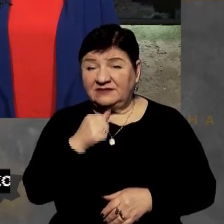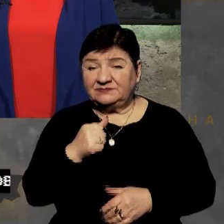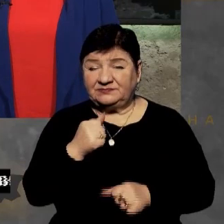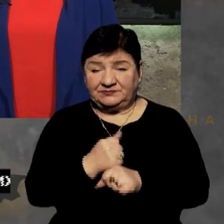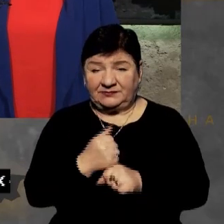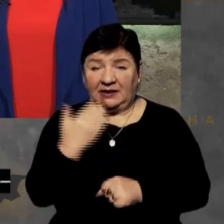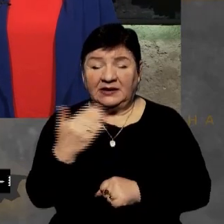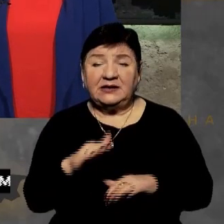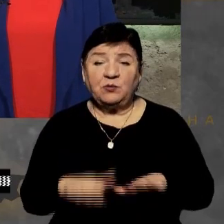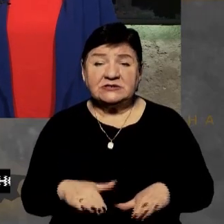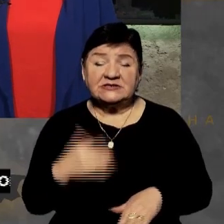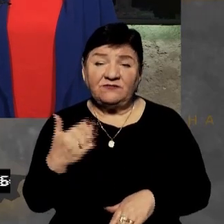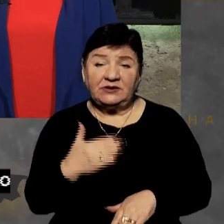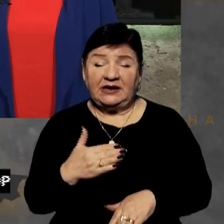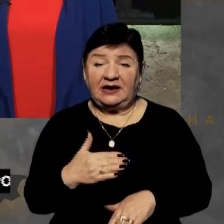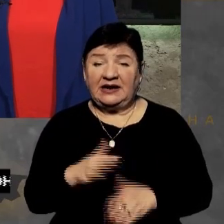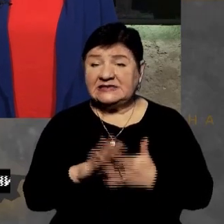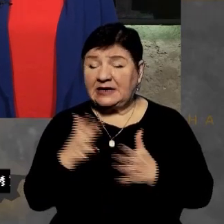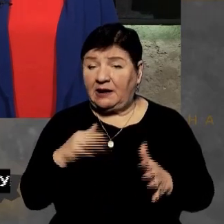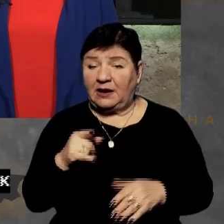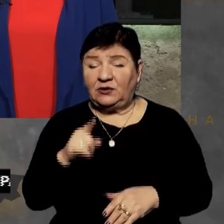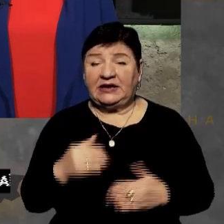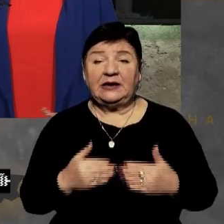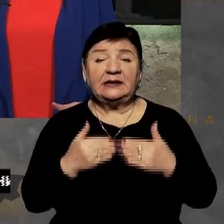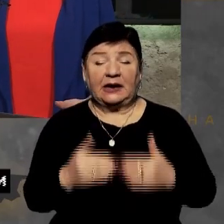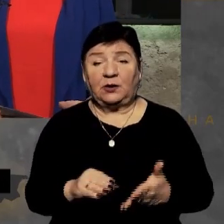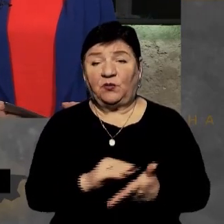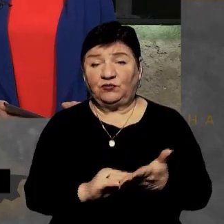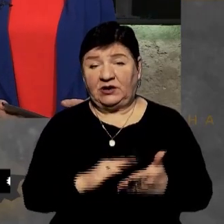позиції, зараз вони, тобто дзеркально їхня тактика повторює нашу дію.